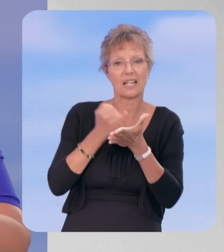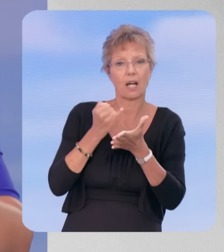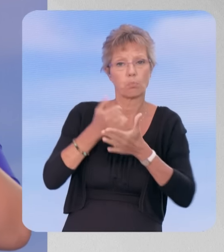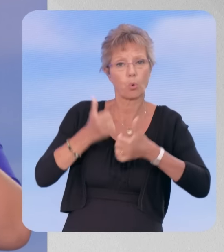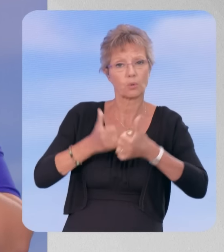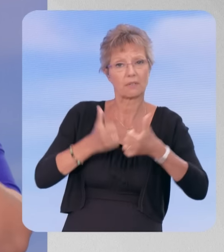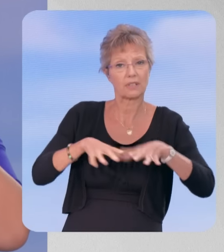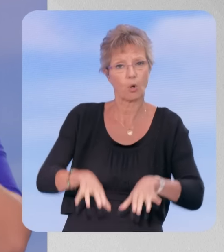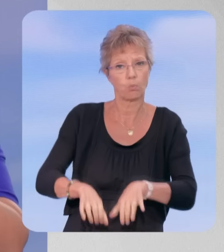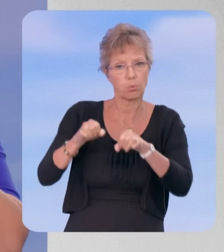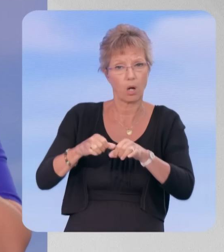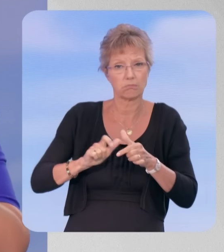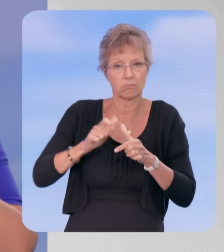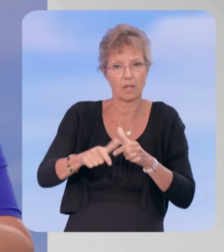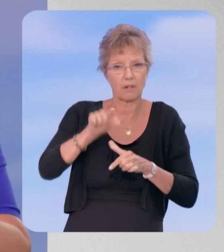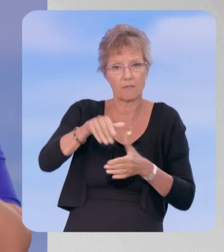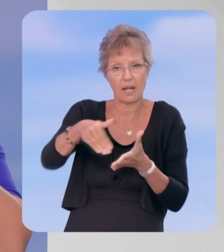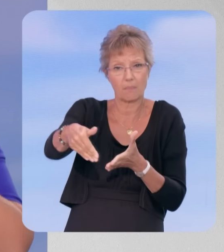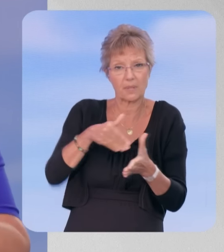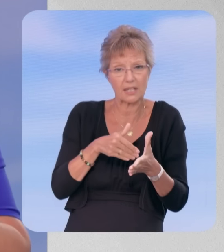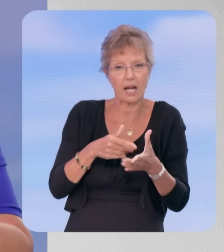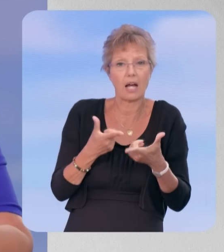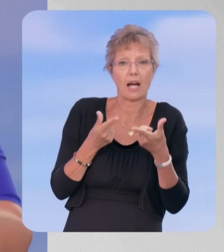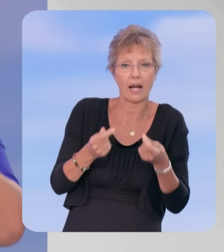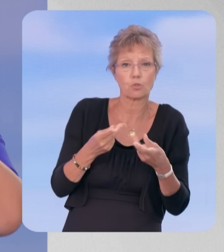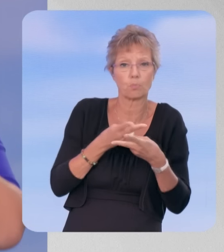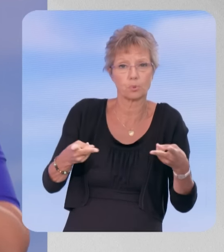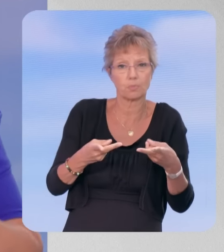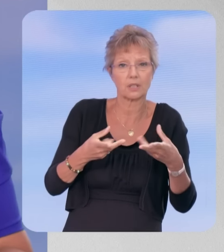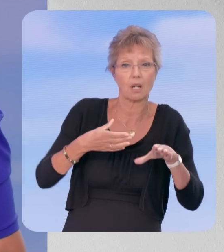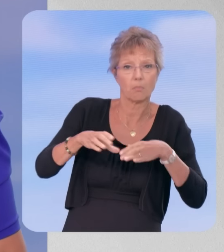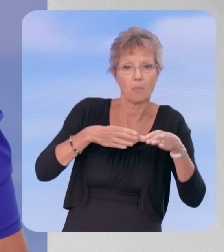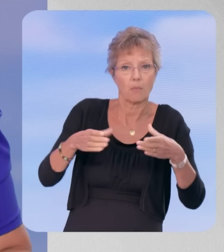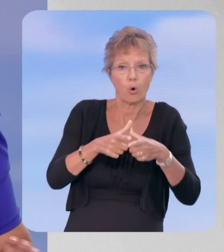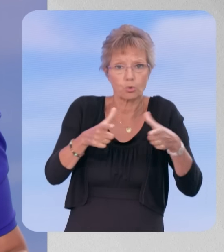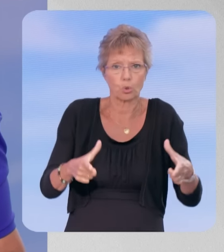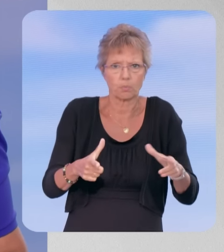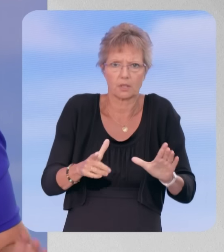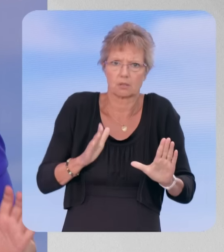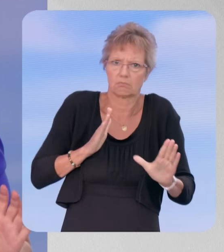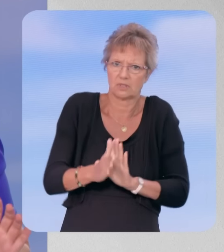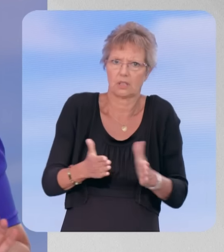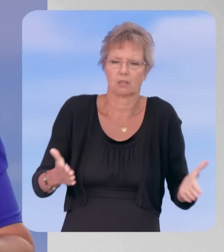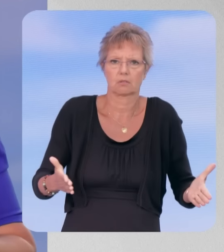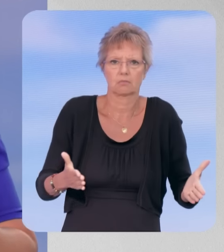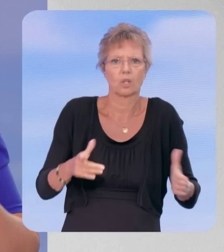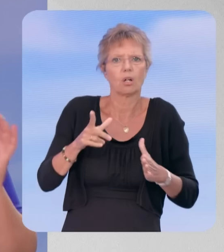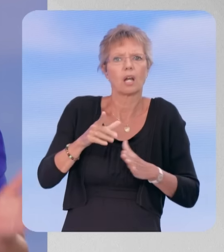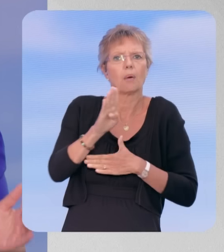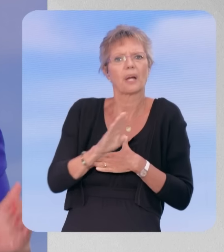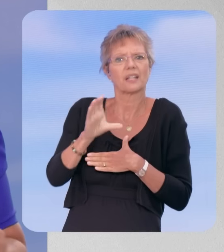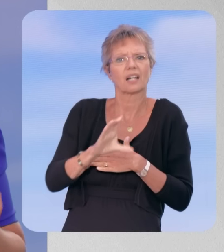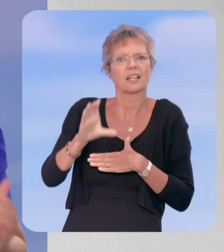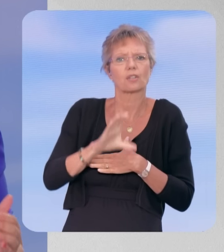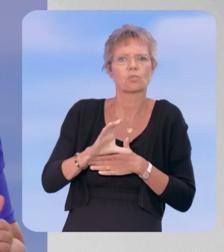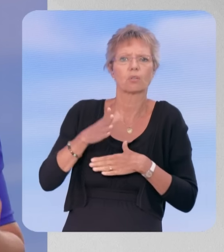emploi, qui a donné 20 milliards d'argent public aux grandes entreprises sans aucune contrepartie. Donc, M. Cazeneuve appartient à l